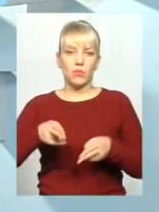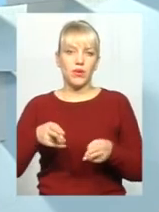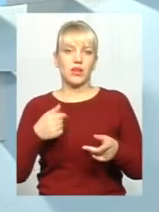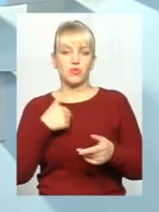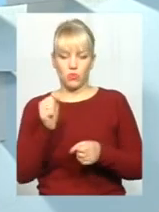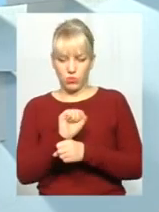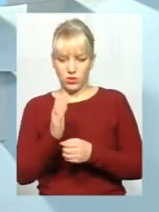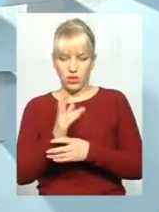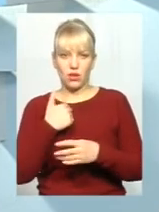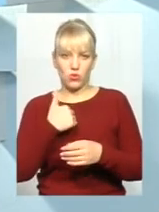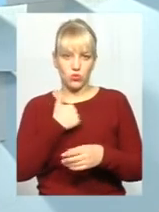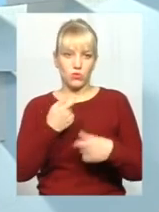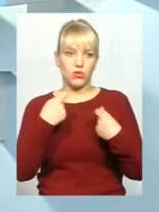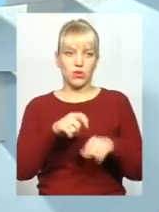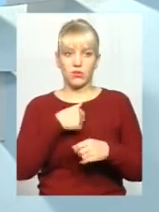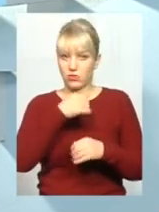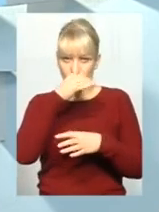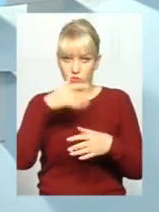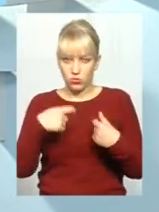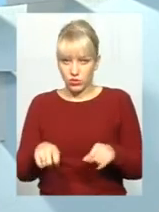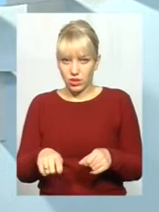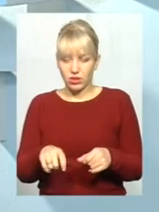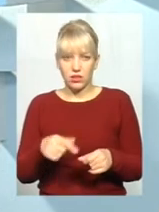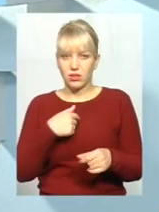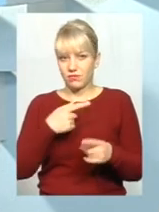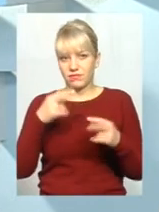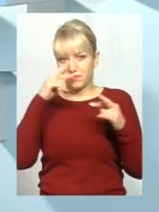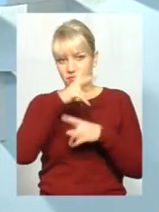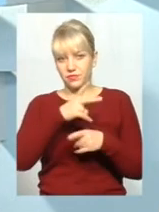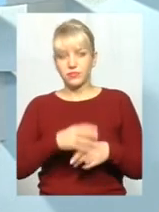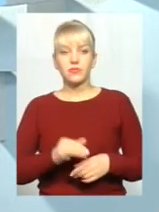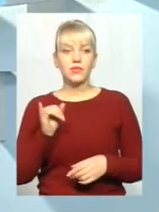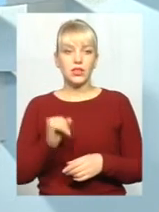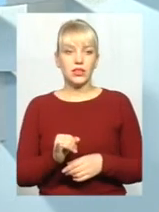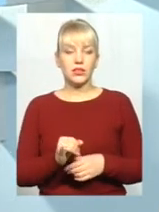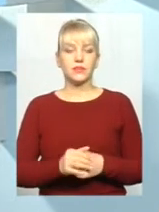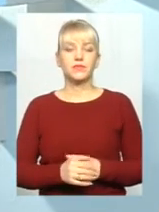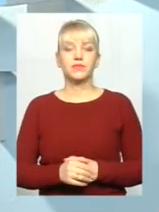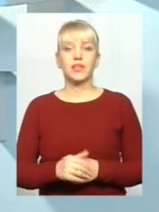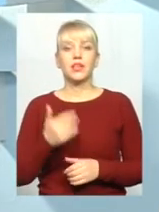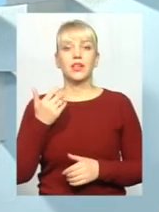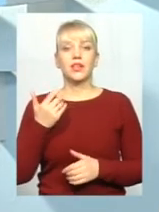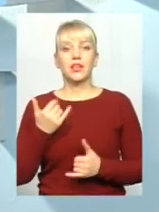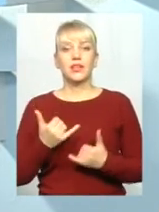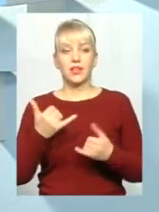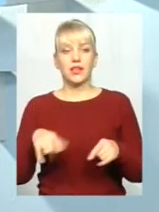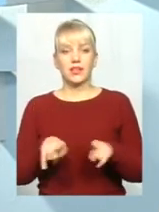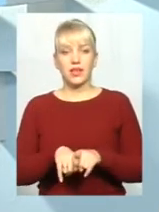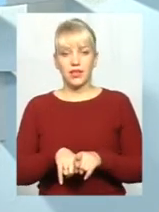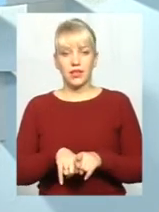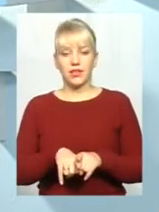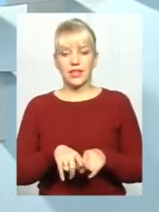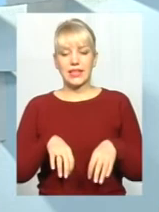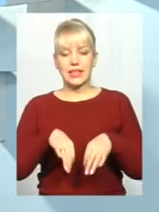автомобіль, який я можу продати, я його не можу продати. Нелогічно виходить. І для таких транспортних засобів